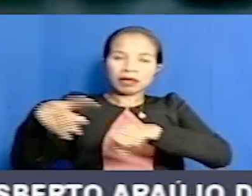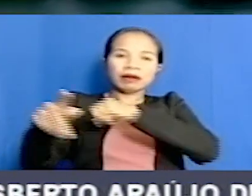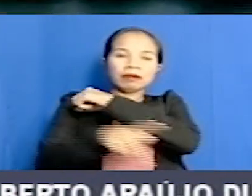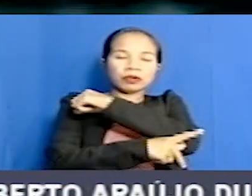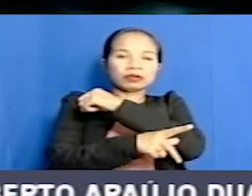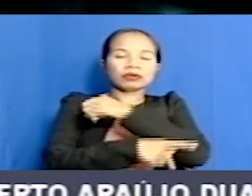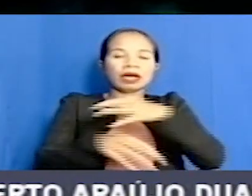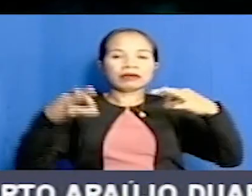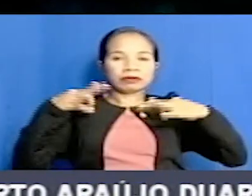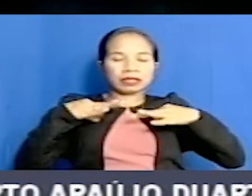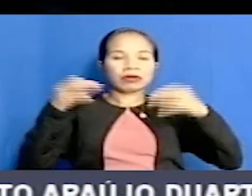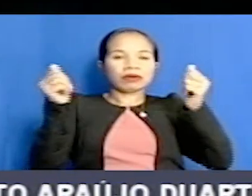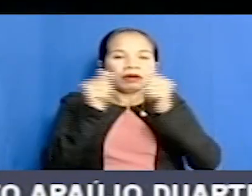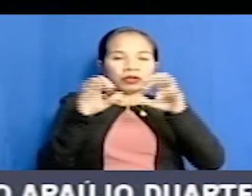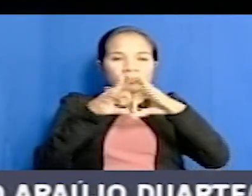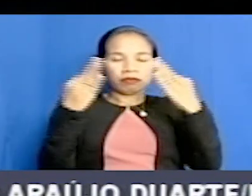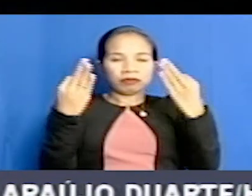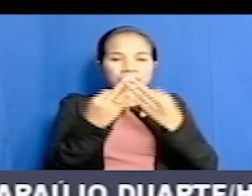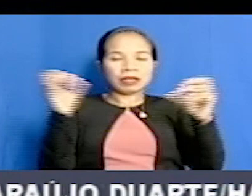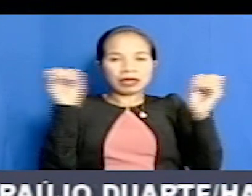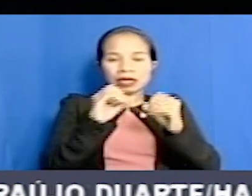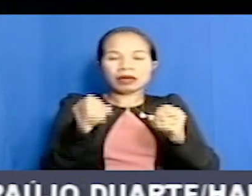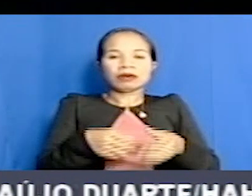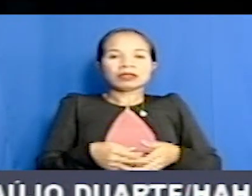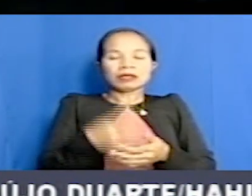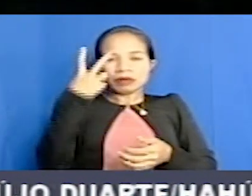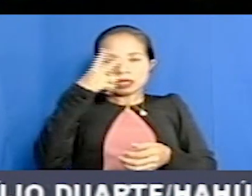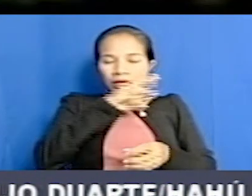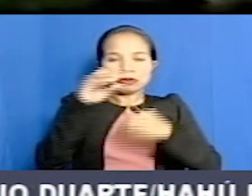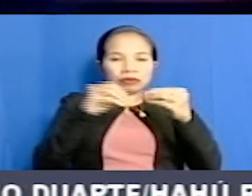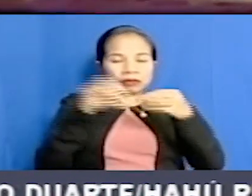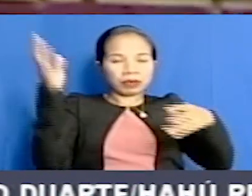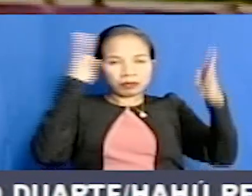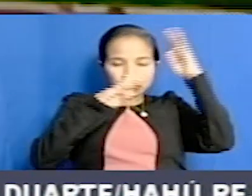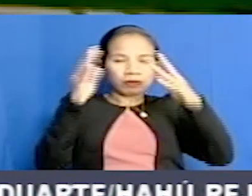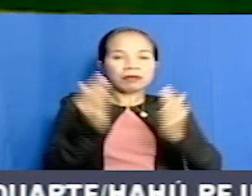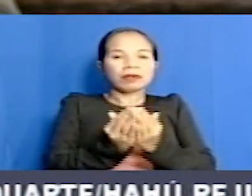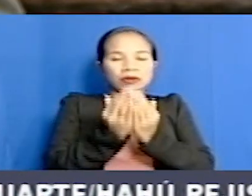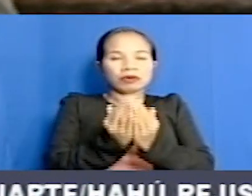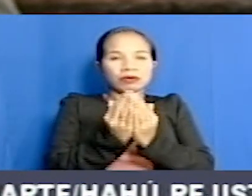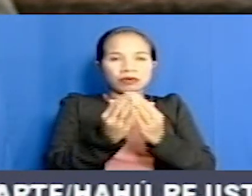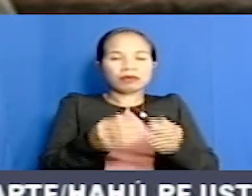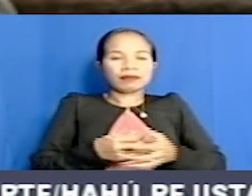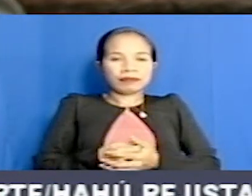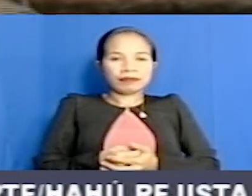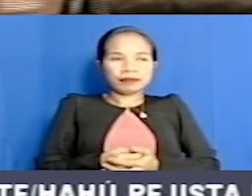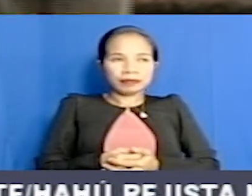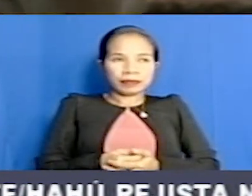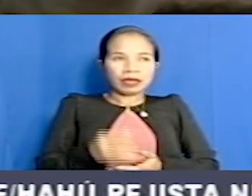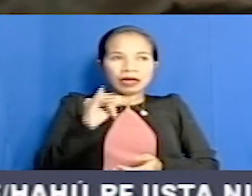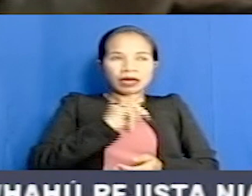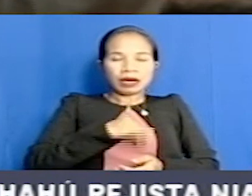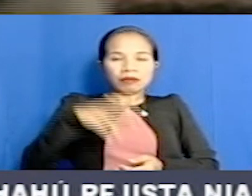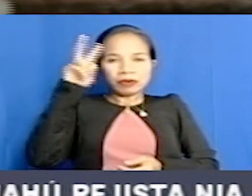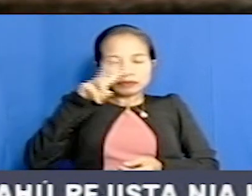passa ferias ho'familha, la'os atu confirma no harrekona ba' problema rohaksolok. Ha'u ba' visita, quer